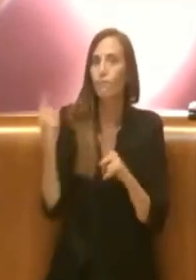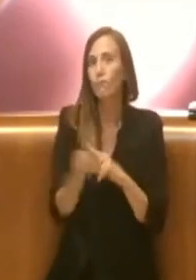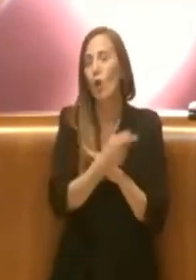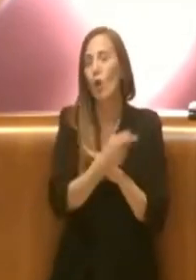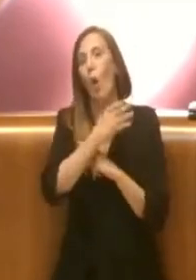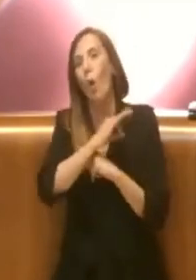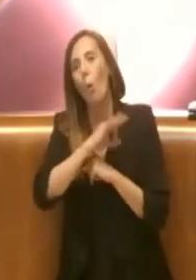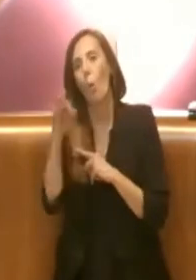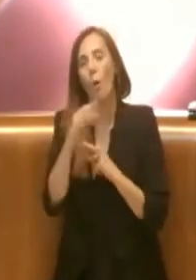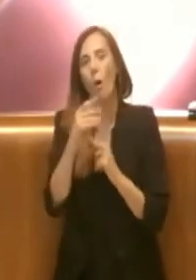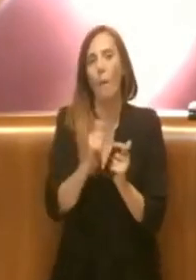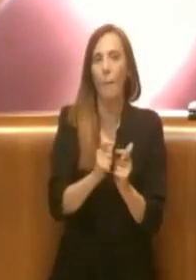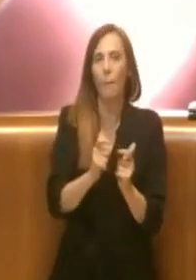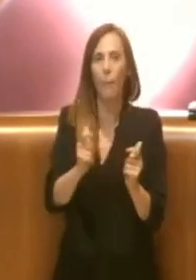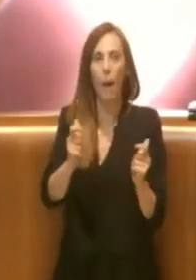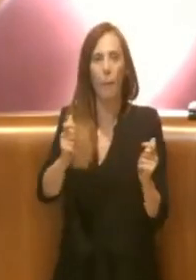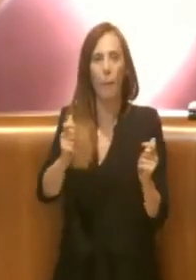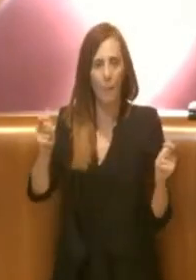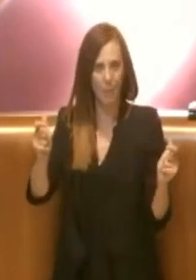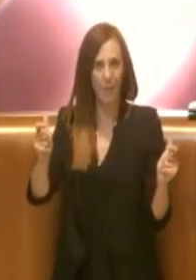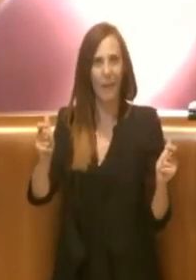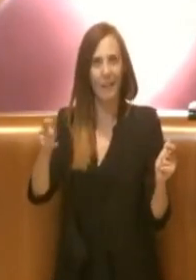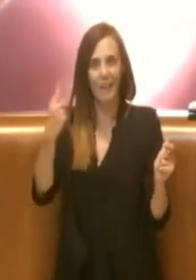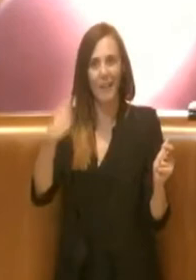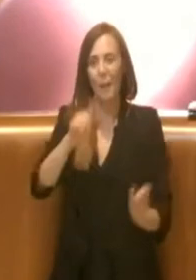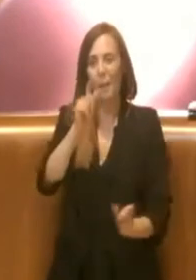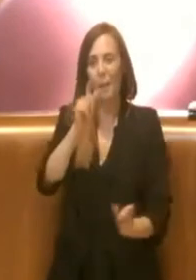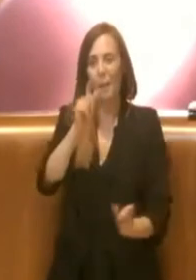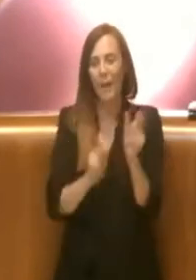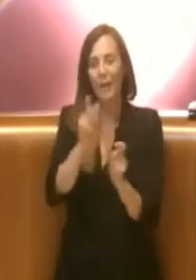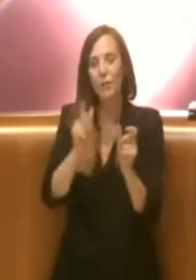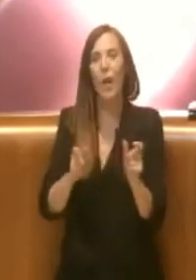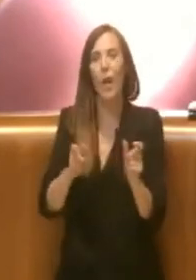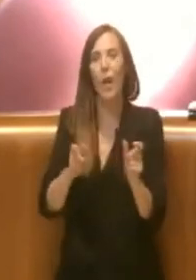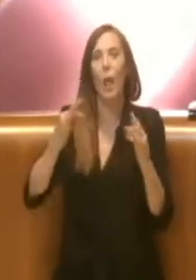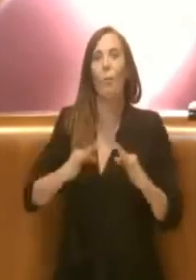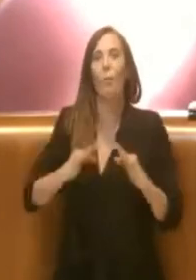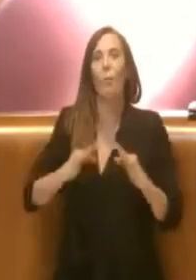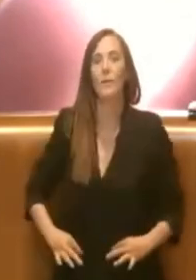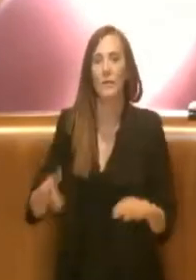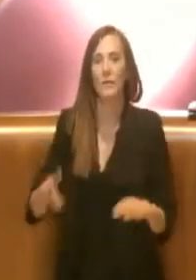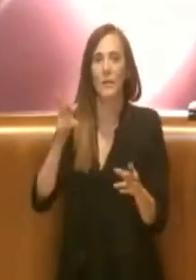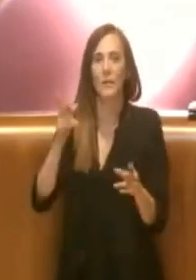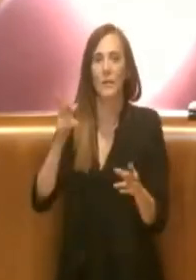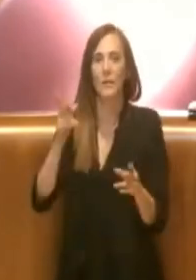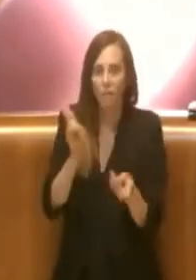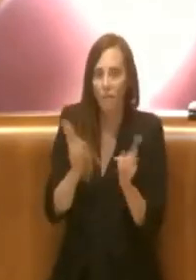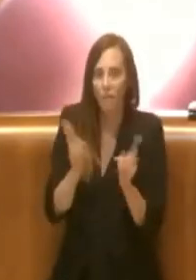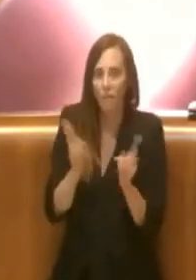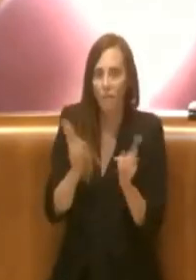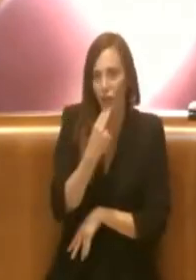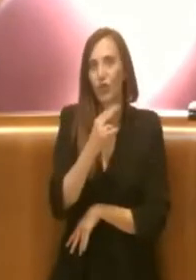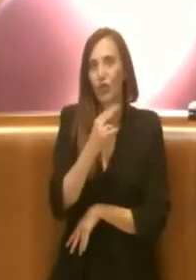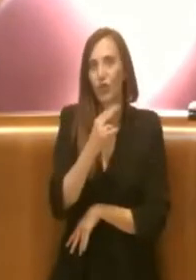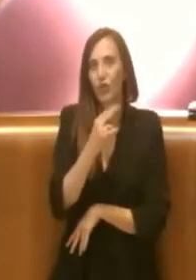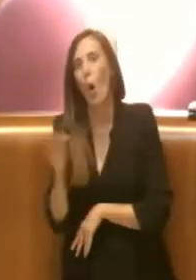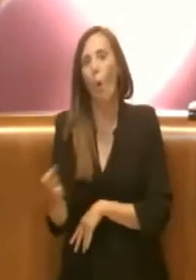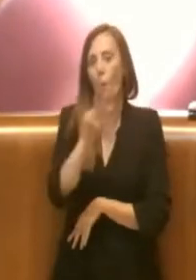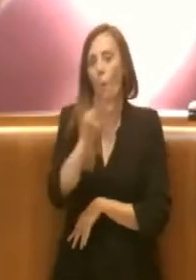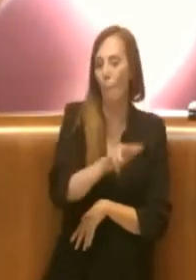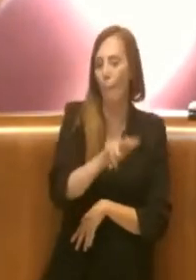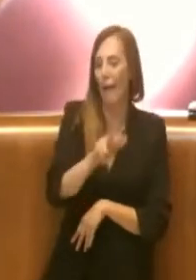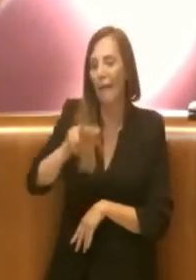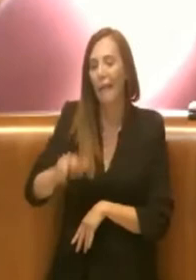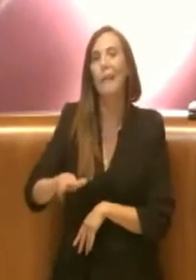'implementazione del personale della polizia locale,'implementazione anche di stalli dedicati al